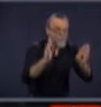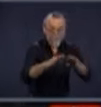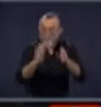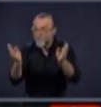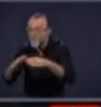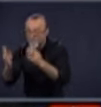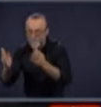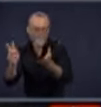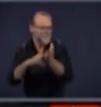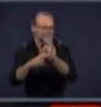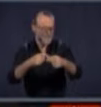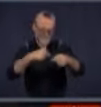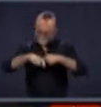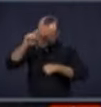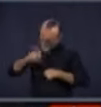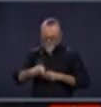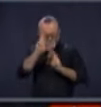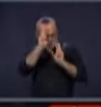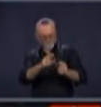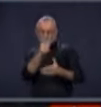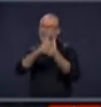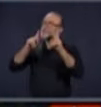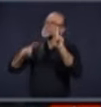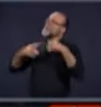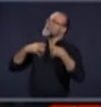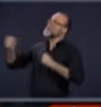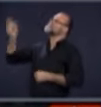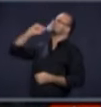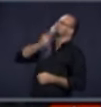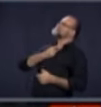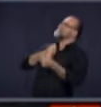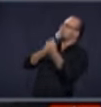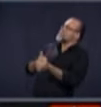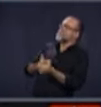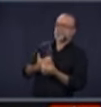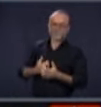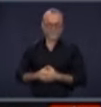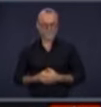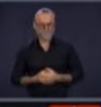rouvrir notre société, il est important de respecter ces directives.